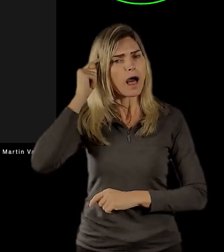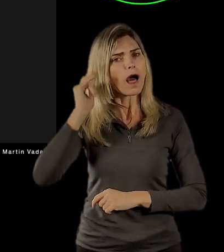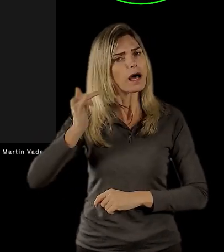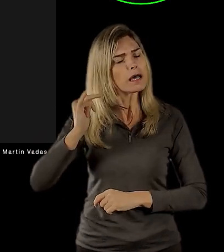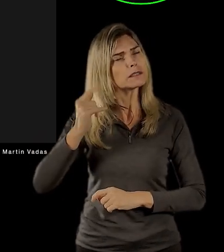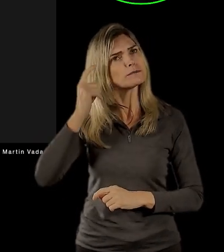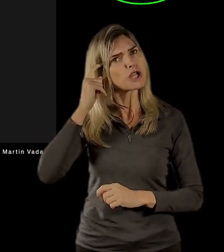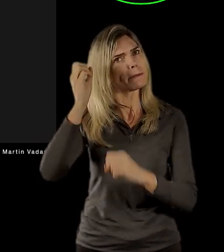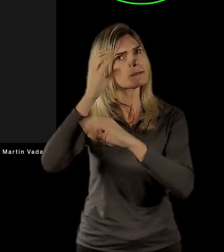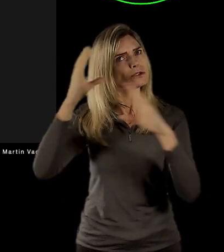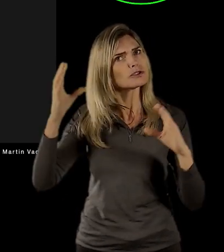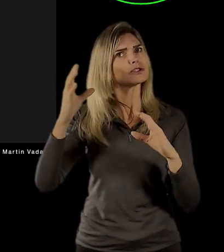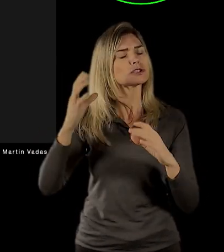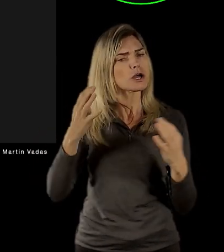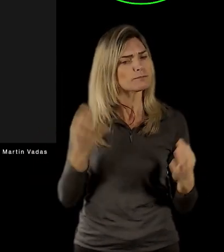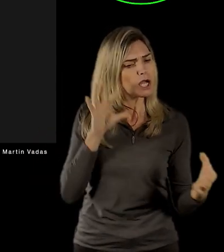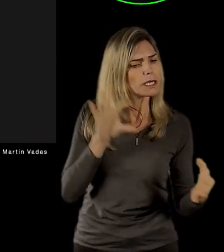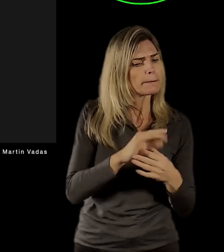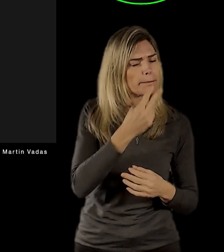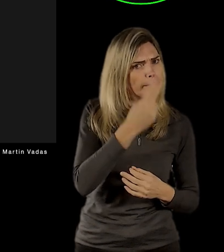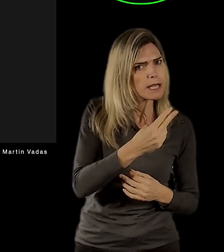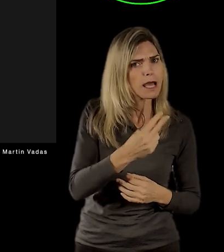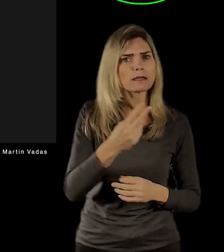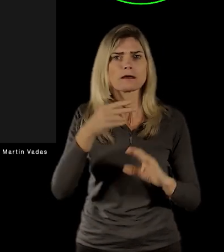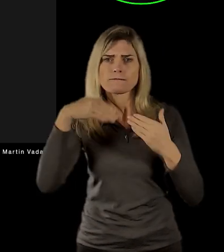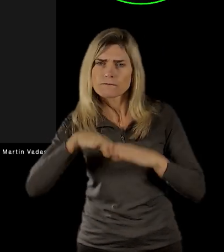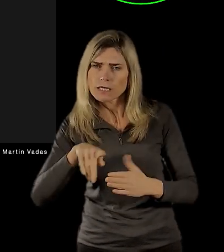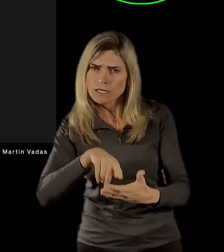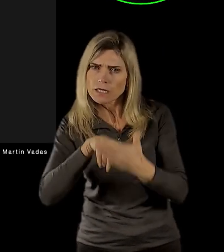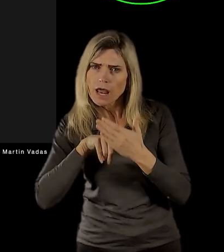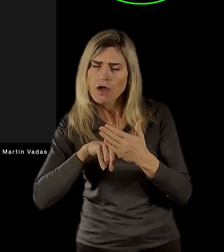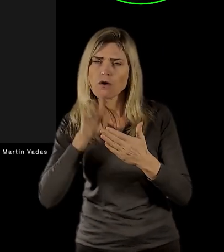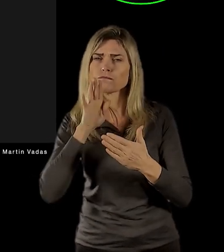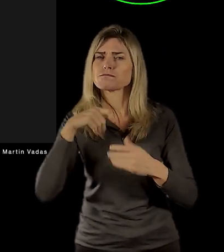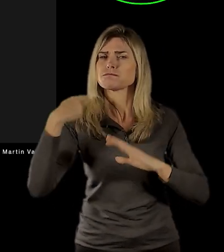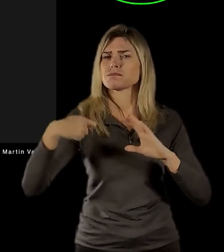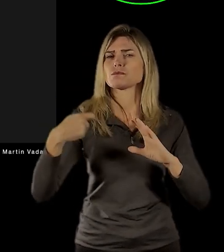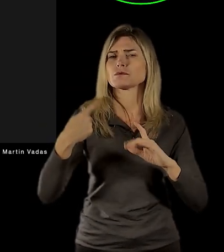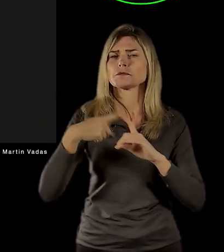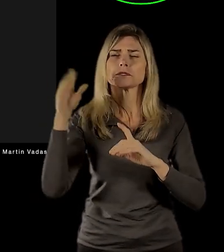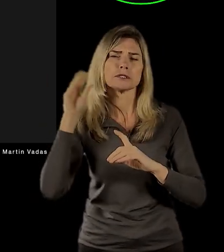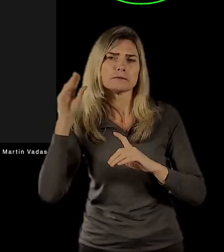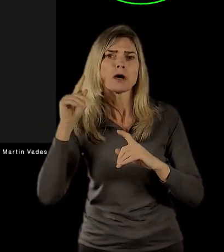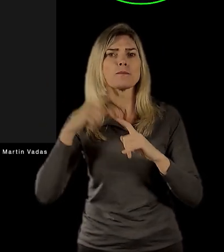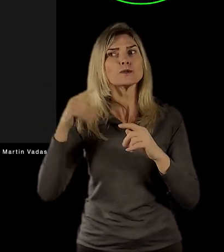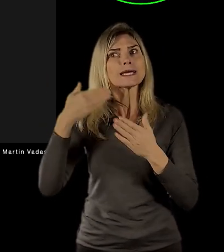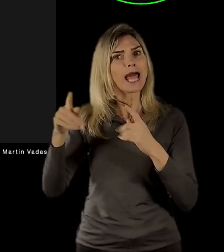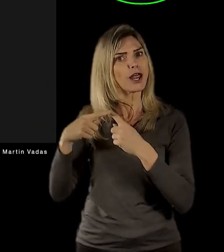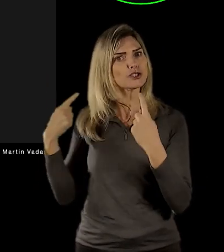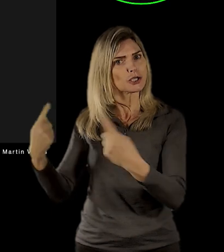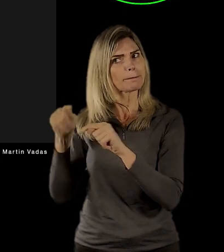konkretizovaný i v těch předmětech, i v těch obrazek, i v těch videích, které budou v těch dalších místnostech použitý.